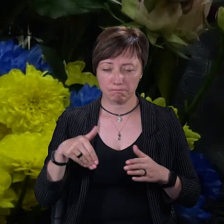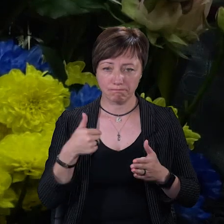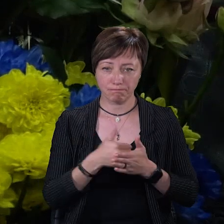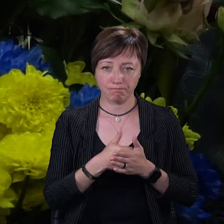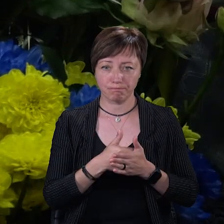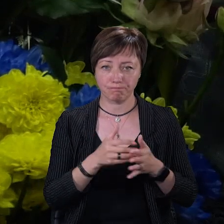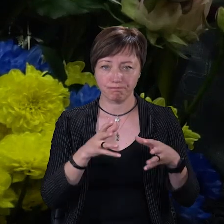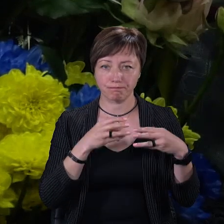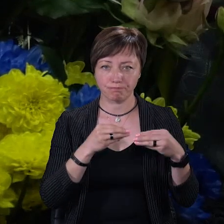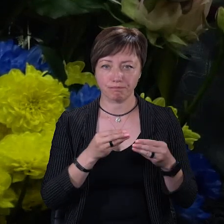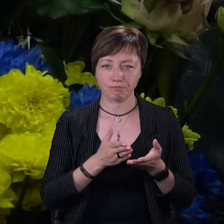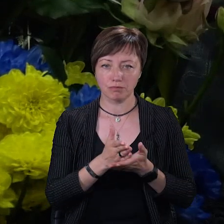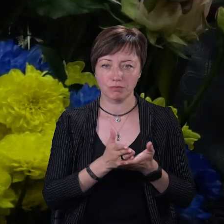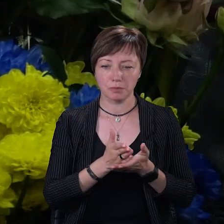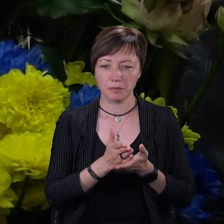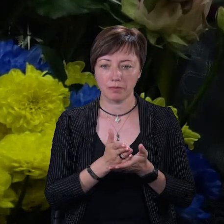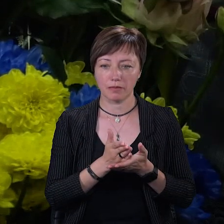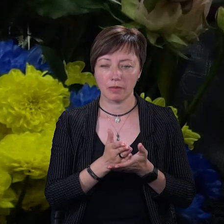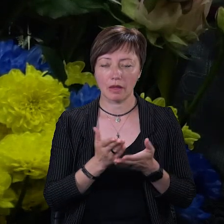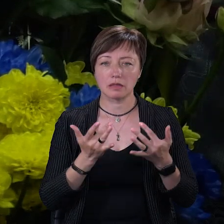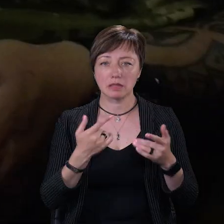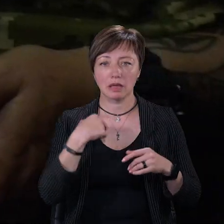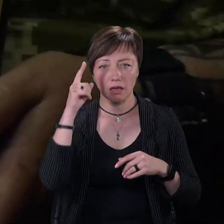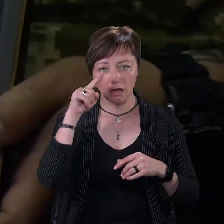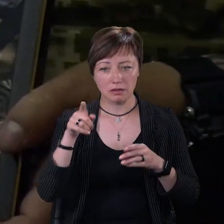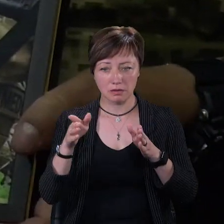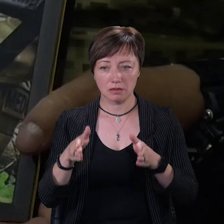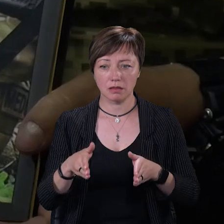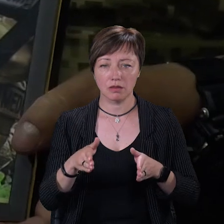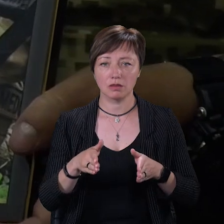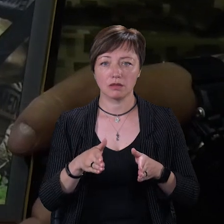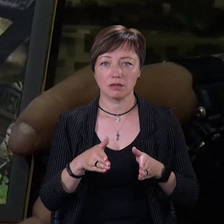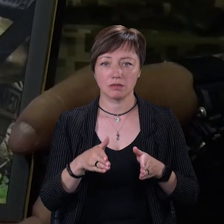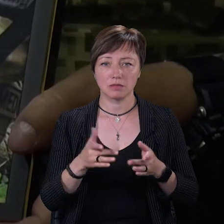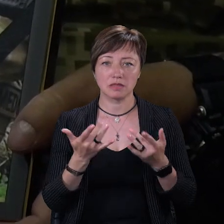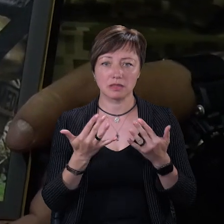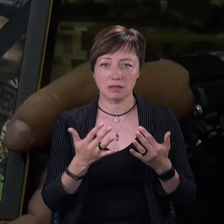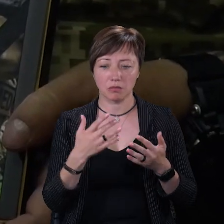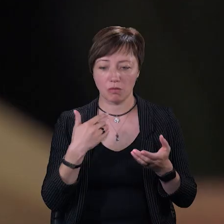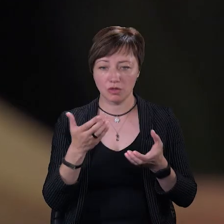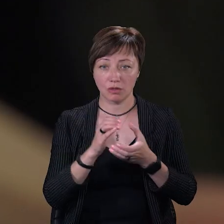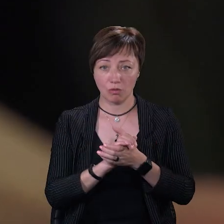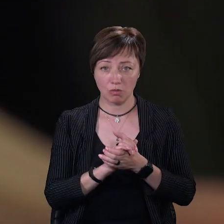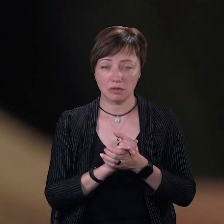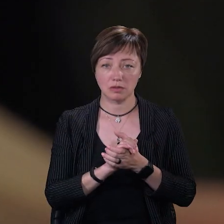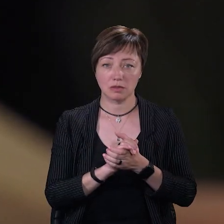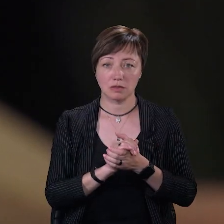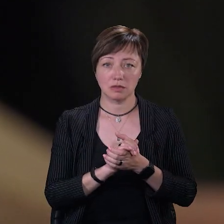ми розуміли. Скільки я його знаю, скільки ми познайомилися.